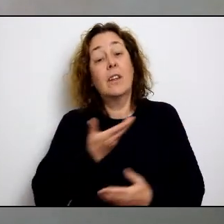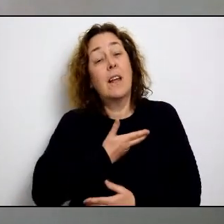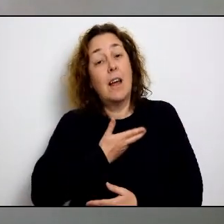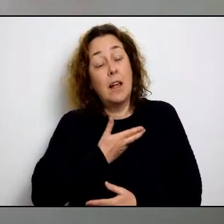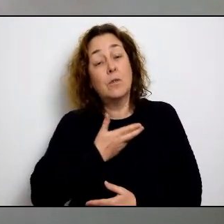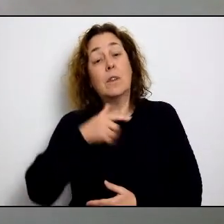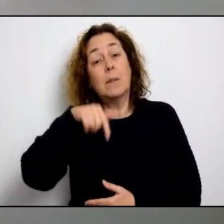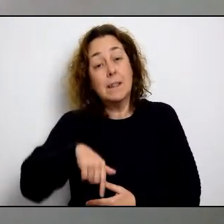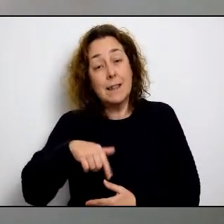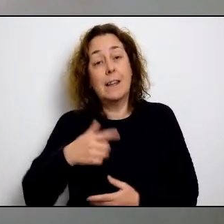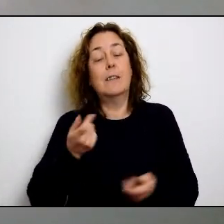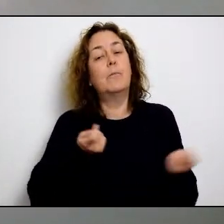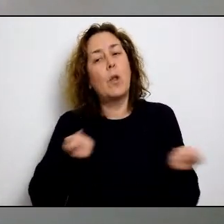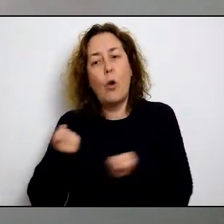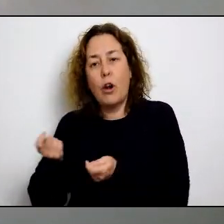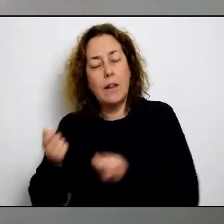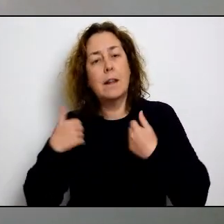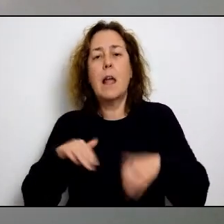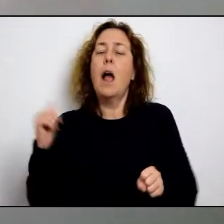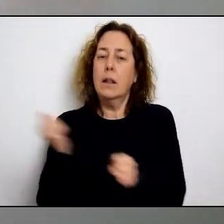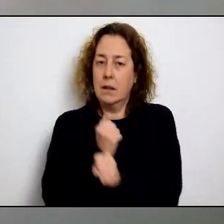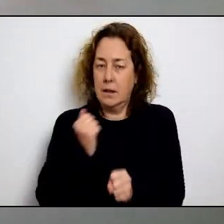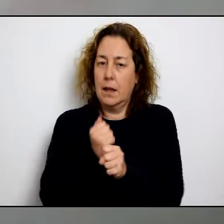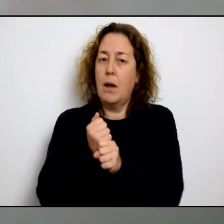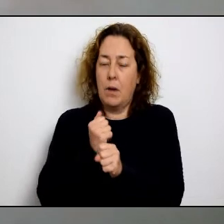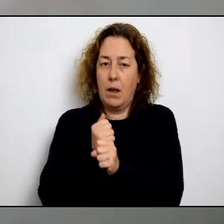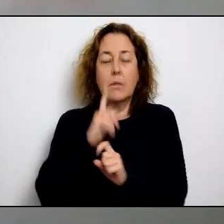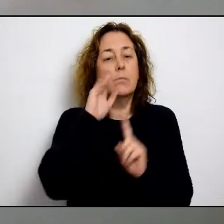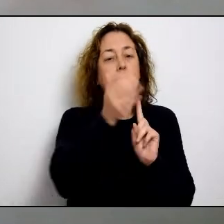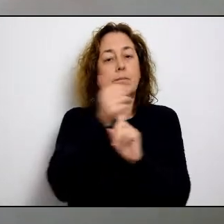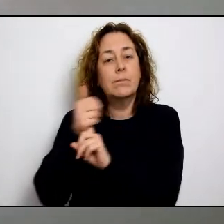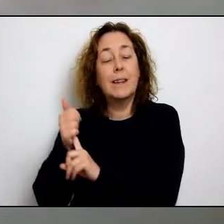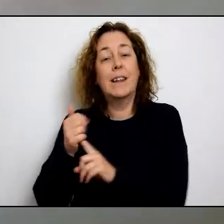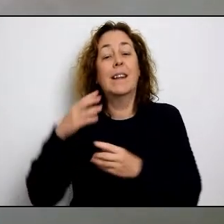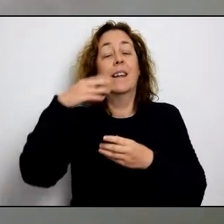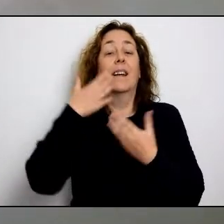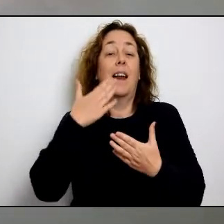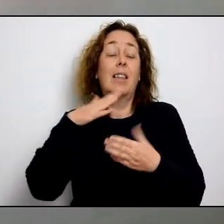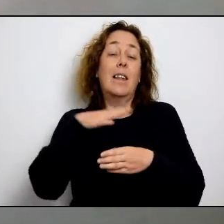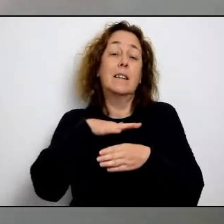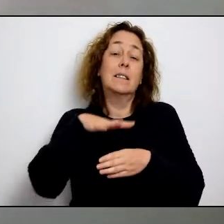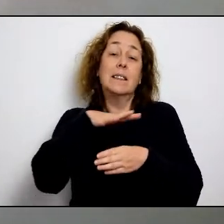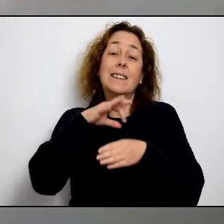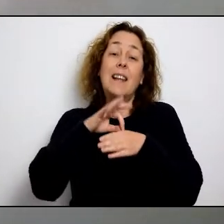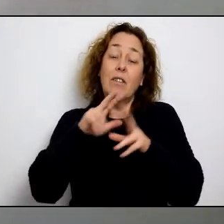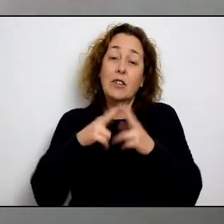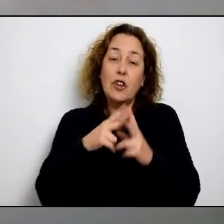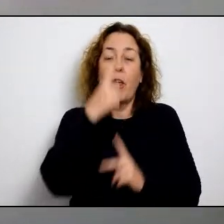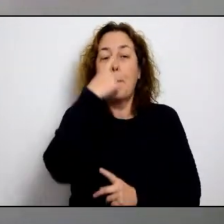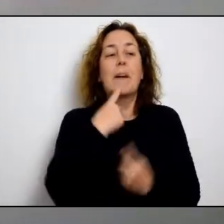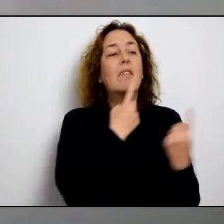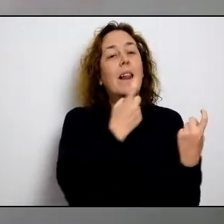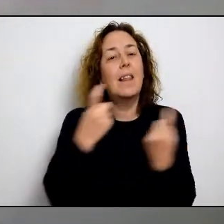compra perquè no apuntessin amb persones que li poguessin fer. En aquest sentit, els ajuntaments de la nostra illa, de manera coordinada, ja han estat